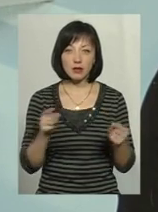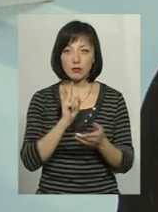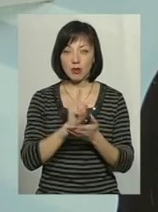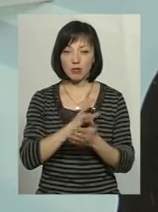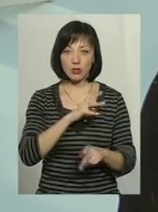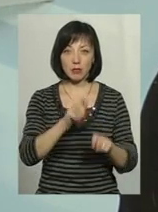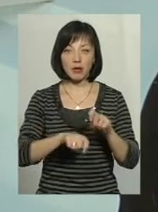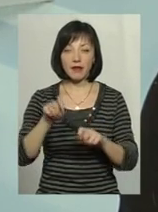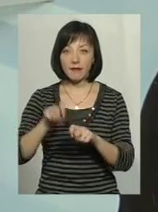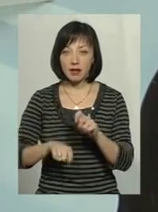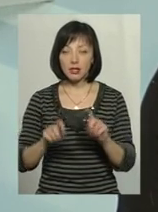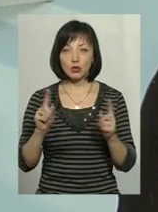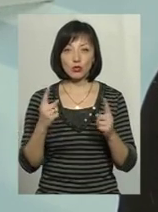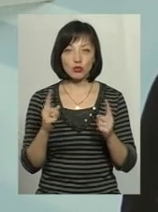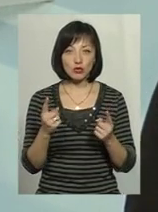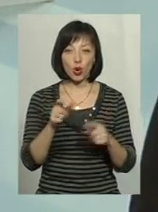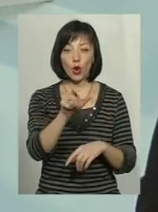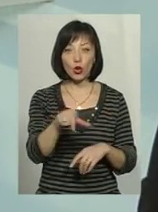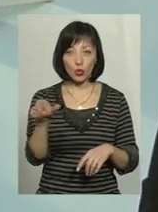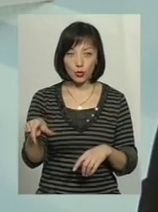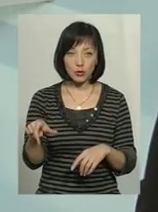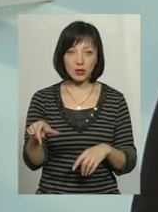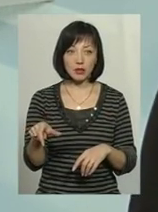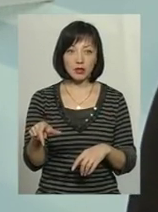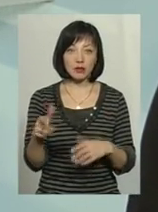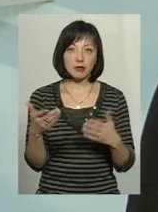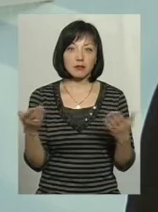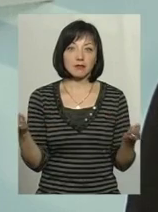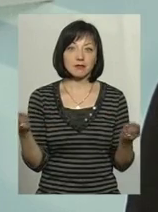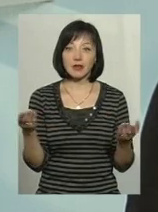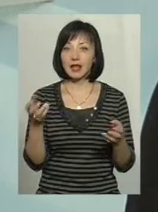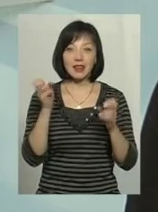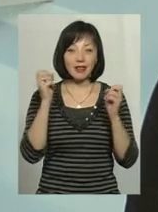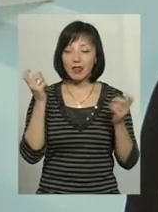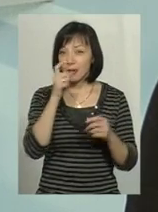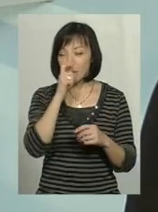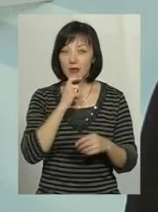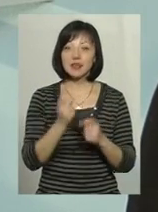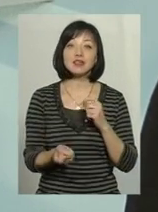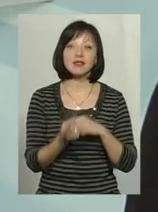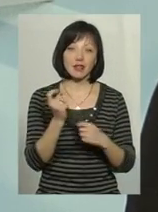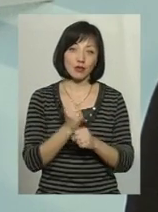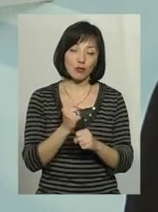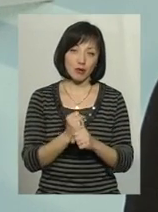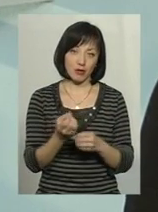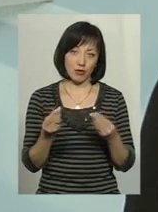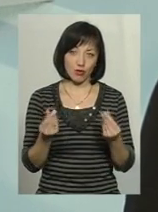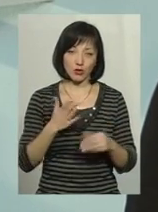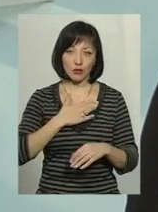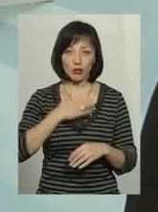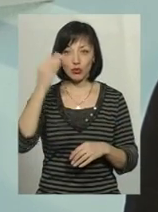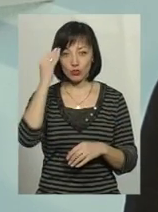бути перевірені, тому що люди, мені здається, з повітря роблять гроші, і тут, на мою думку,